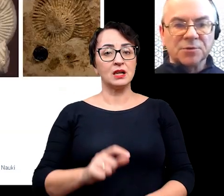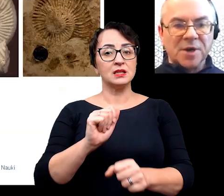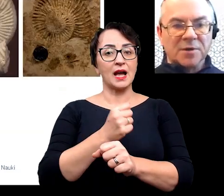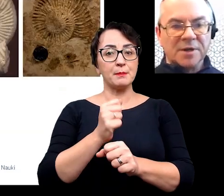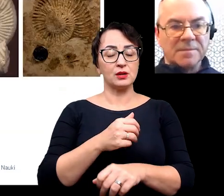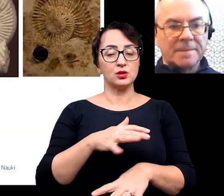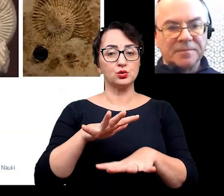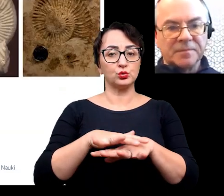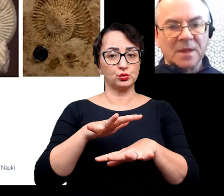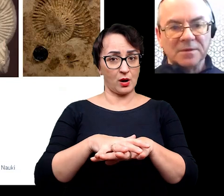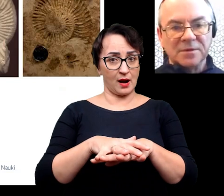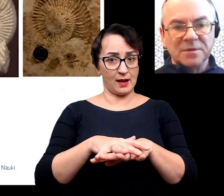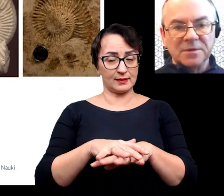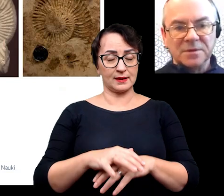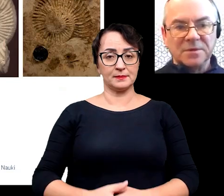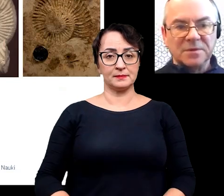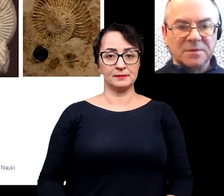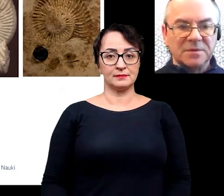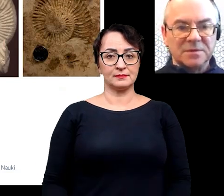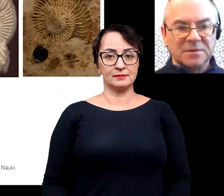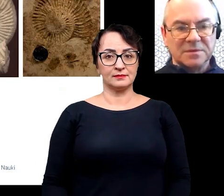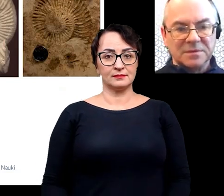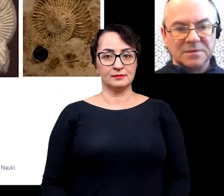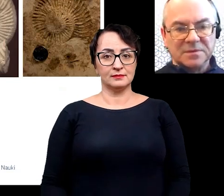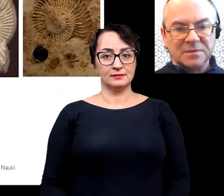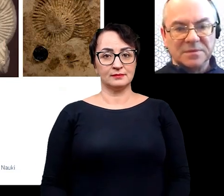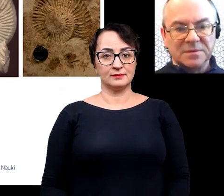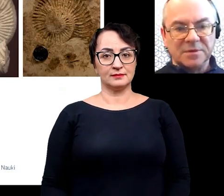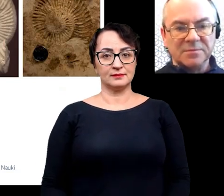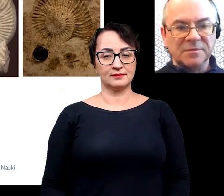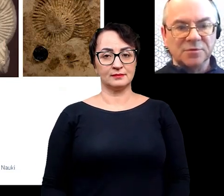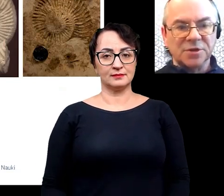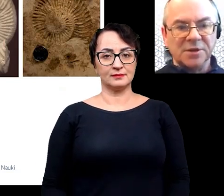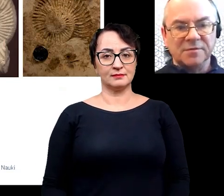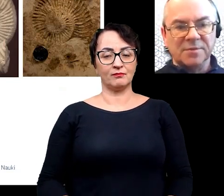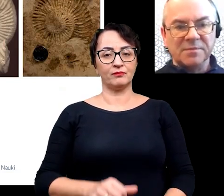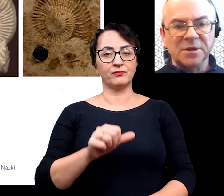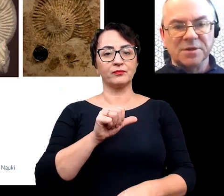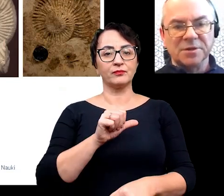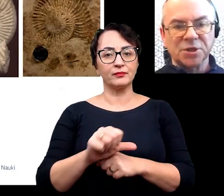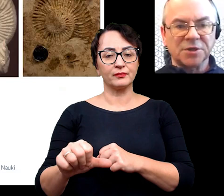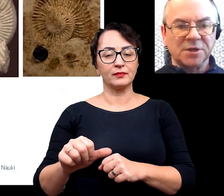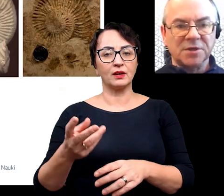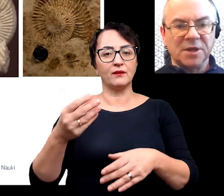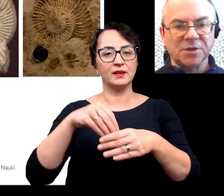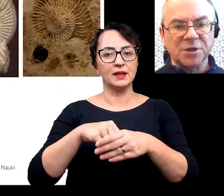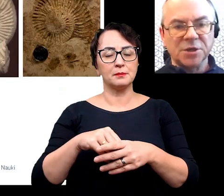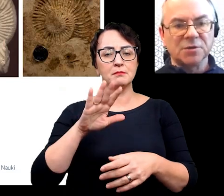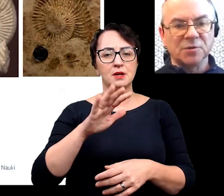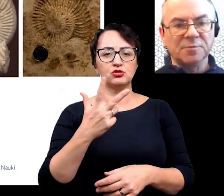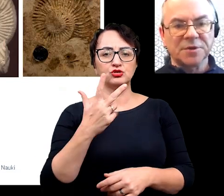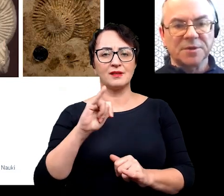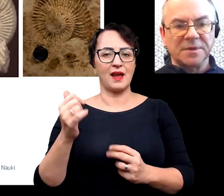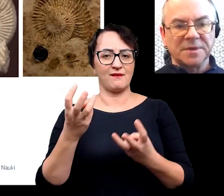Skamieniałości strukturalne są wyróżniane w obrębie trzech takich